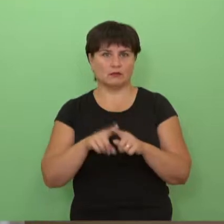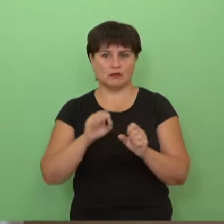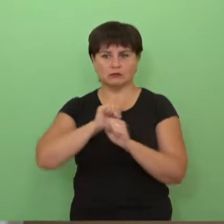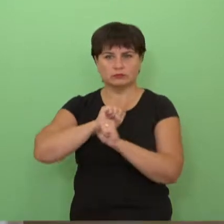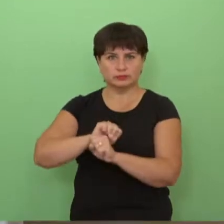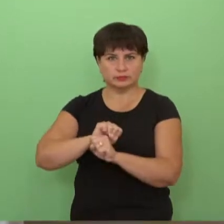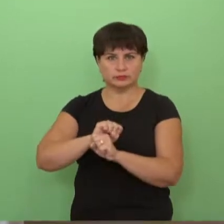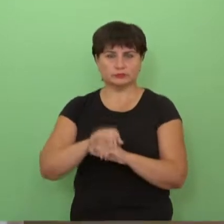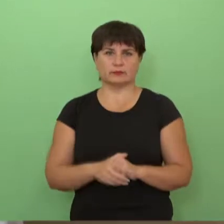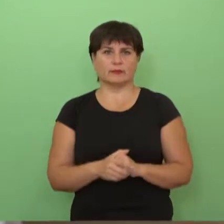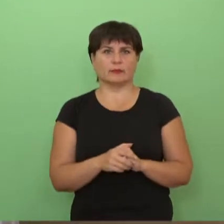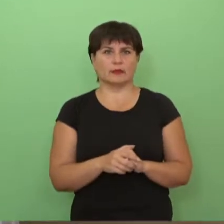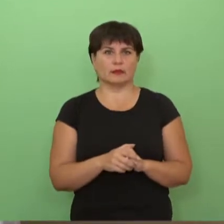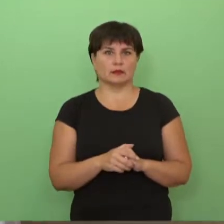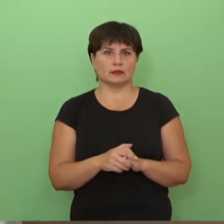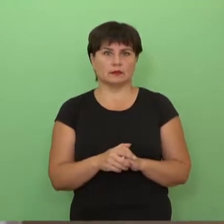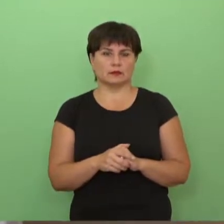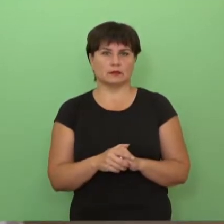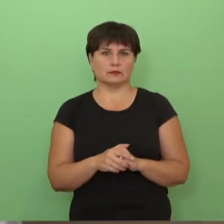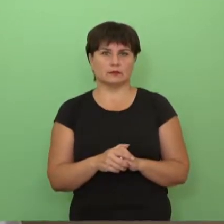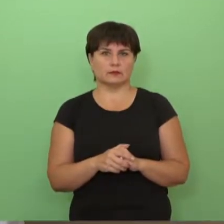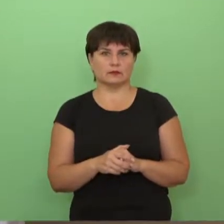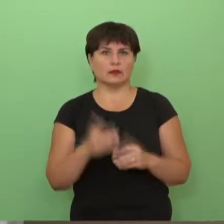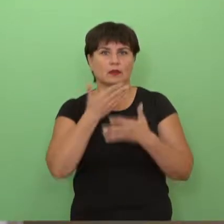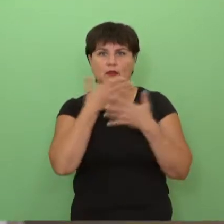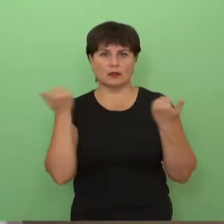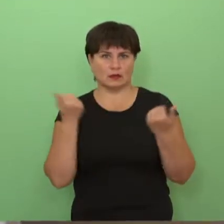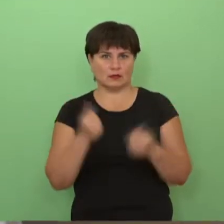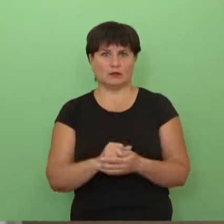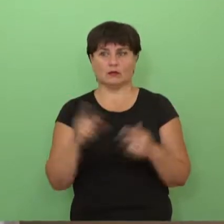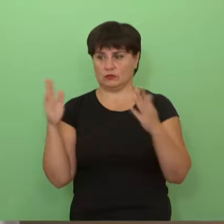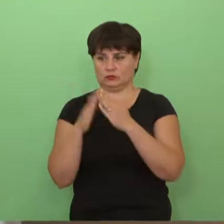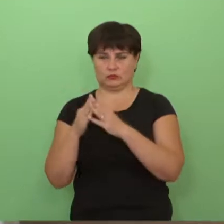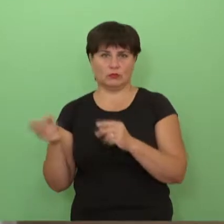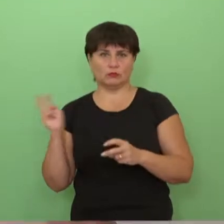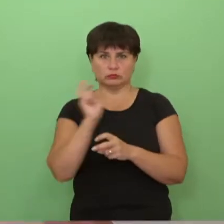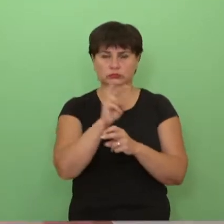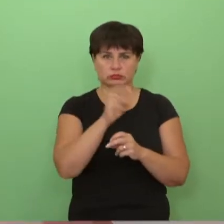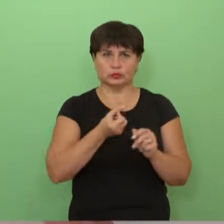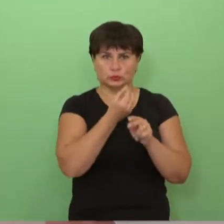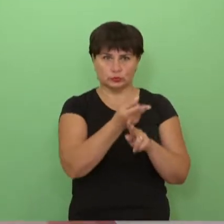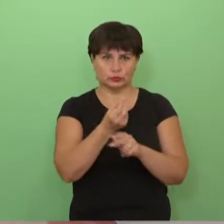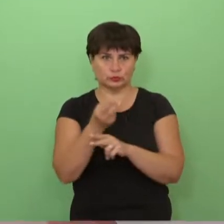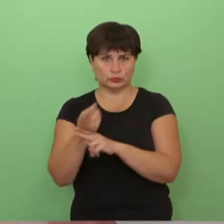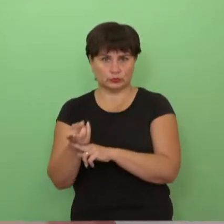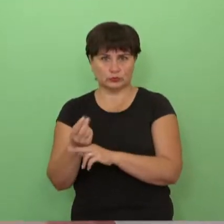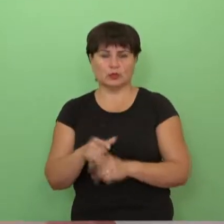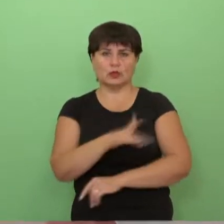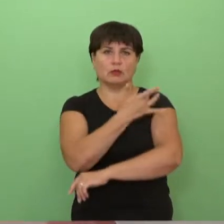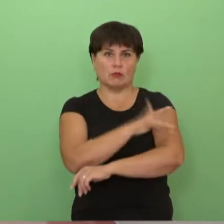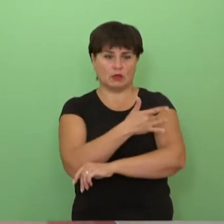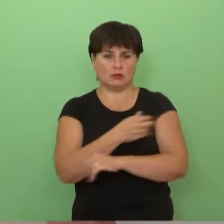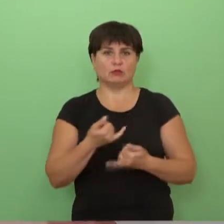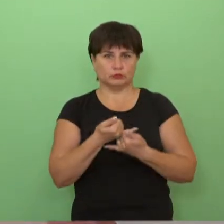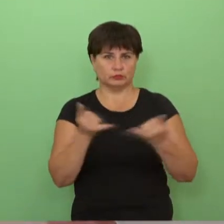pacientai tik po gydimo aktyviams skyriui, nėra to tokio plataus guldimo iš namų. Tas paslaugų teikimas